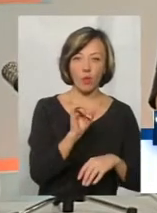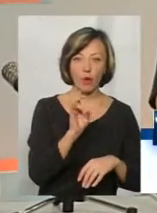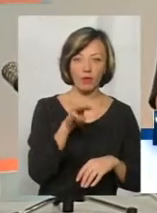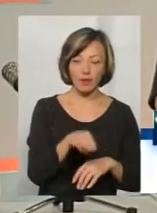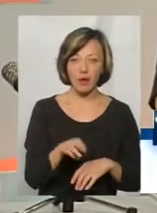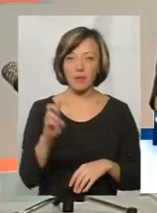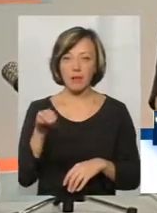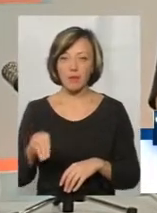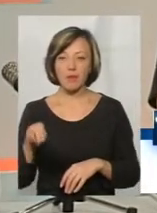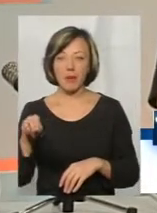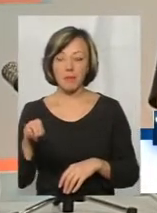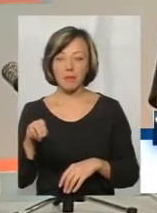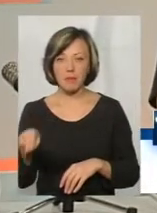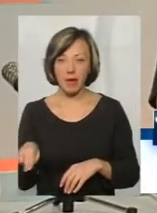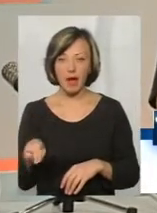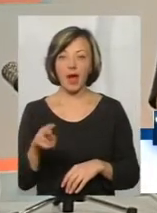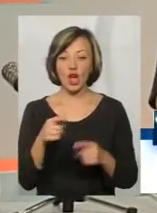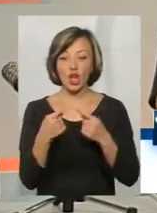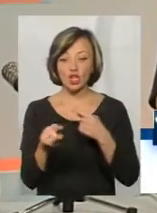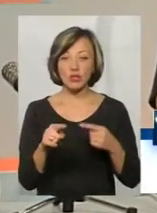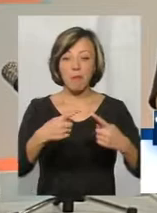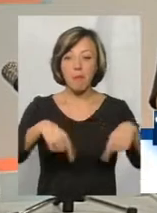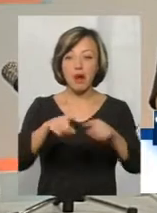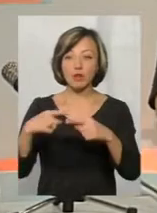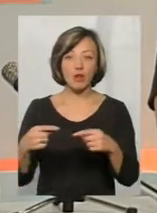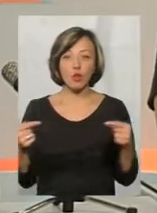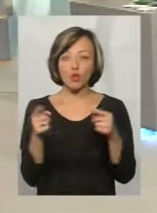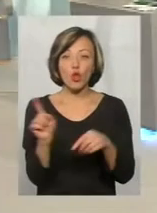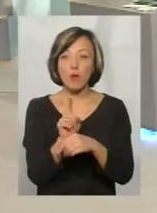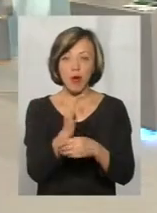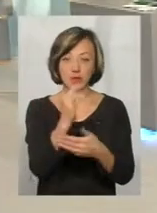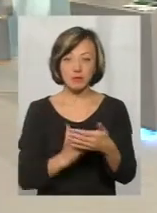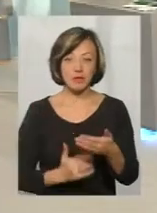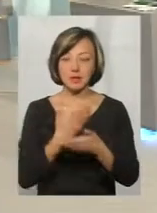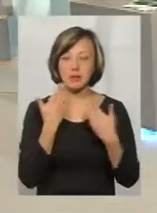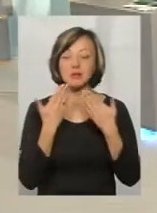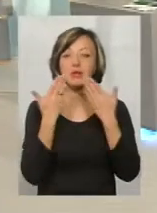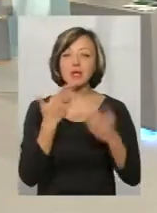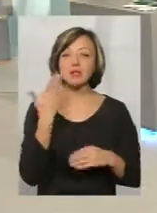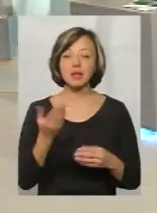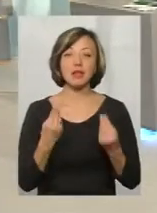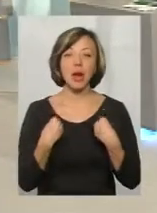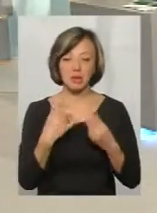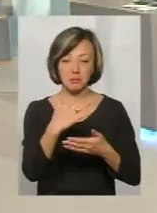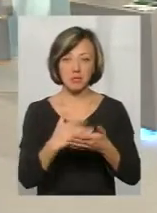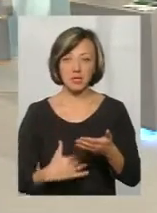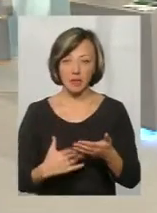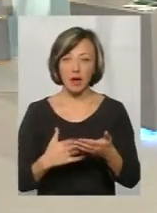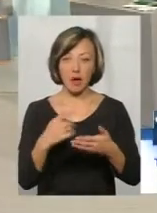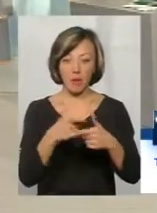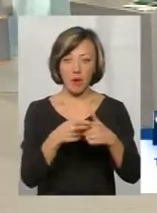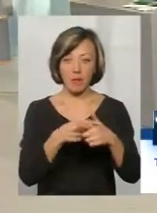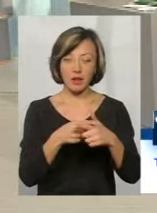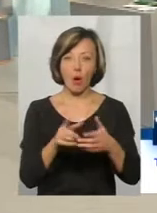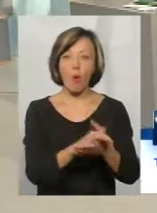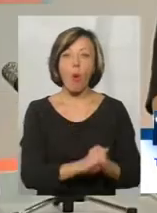мажоритарники. І в нас навіть немає нормального списку. Тобто, якщо ви зараз спитаєте нашого спікера, будь ласка, дайте список поіменний всіх,